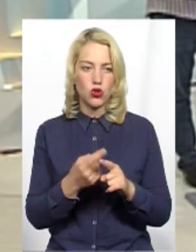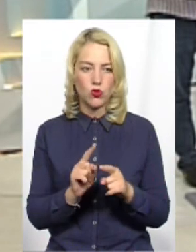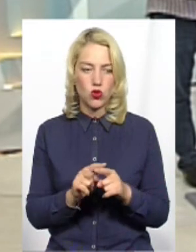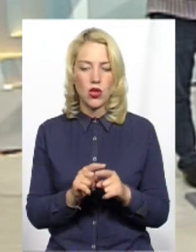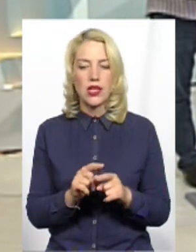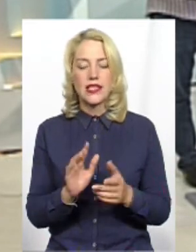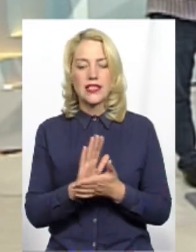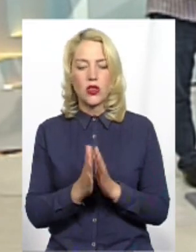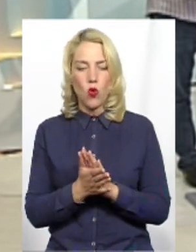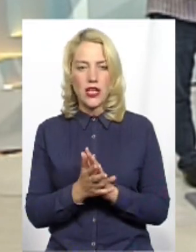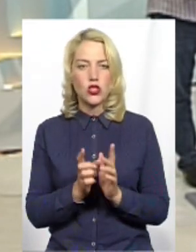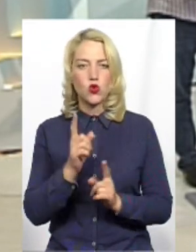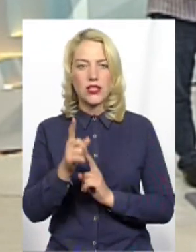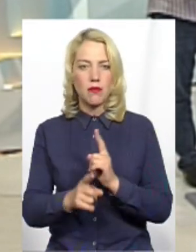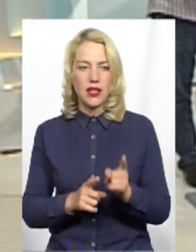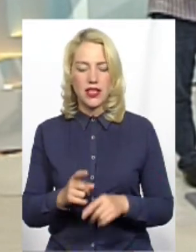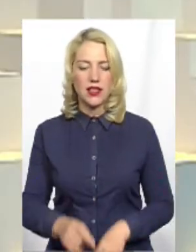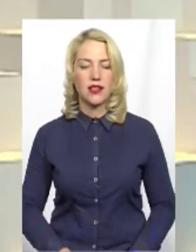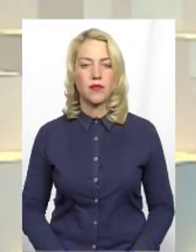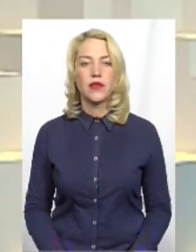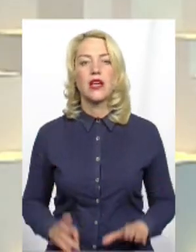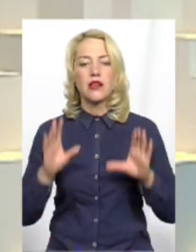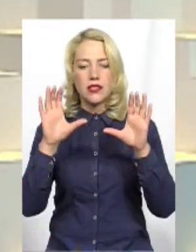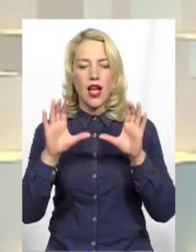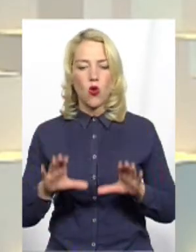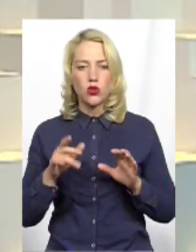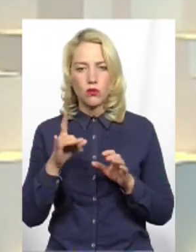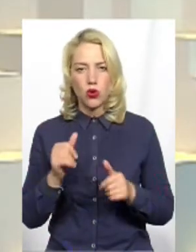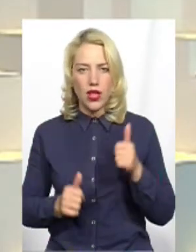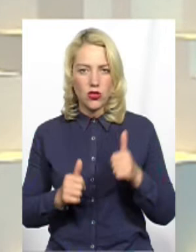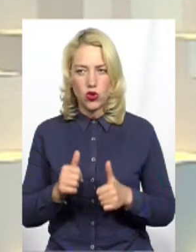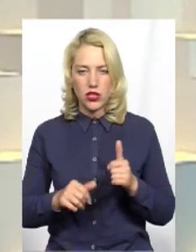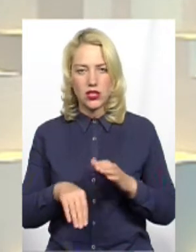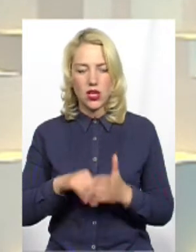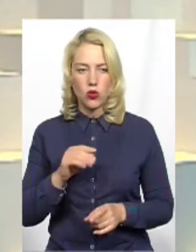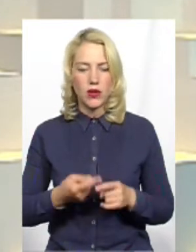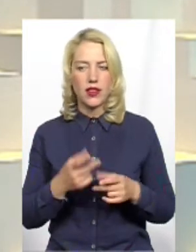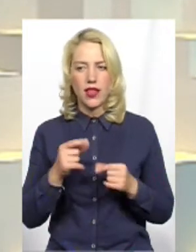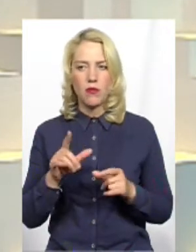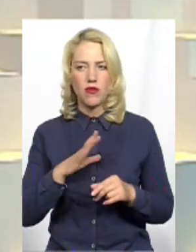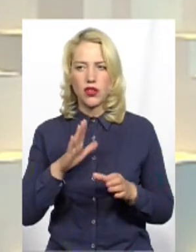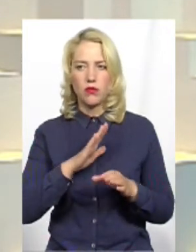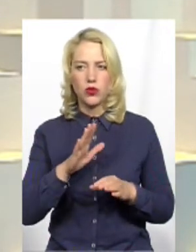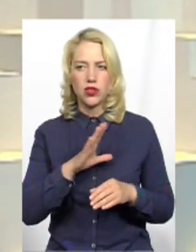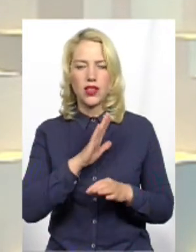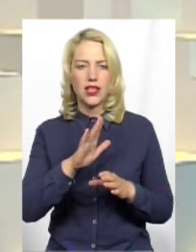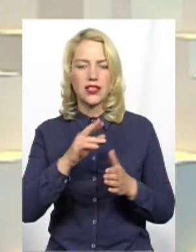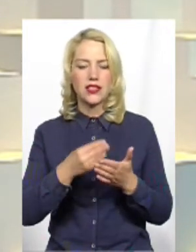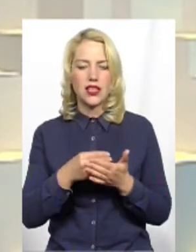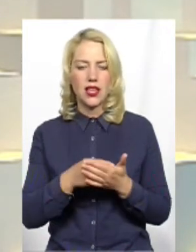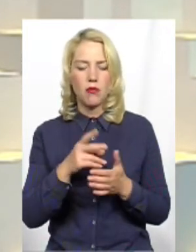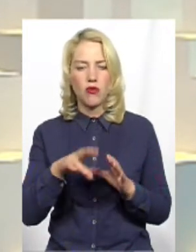виправити? Закон про тендерні закупілі Де повинна бути не ціна, головним критерієм Тому що, якщо